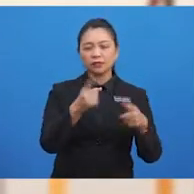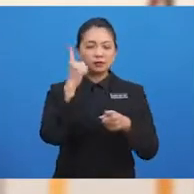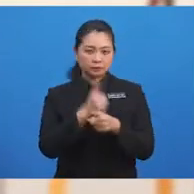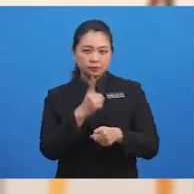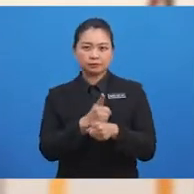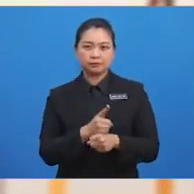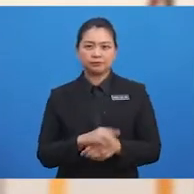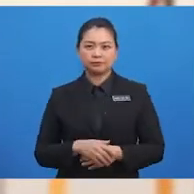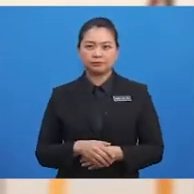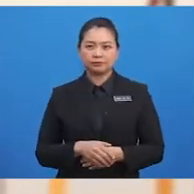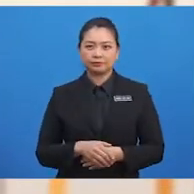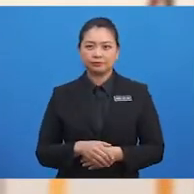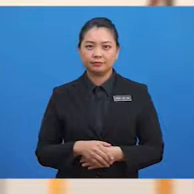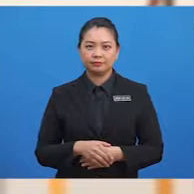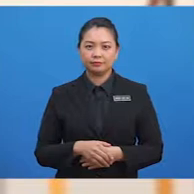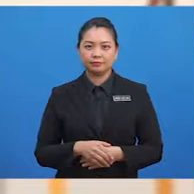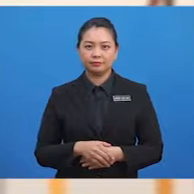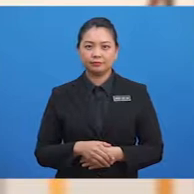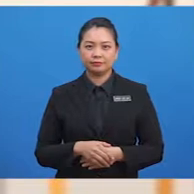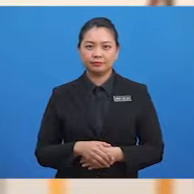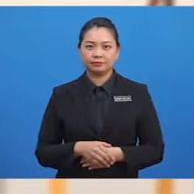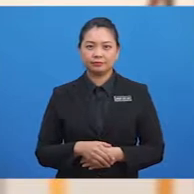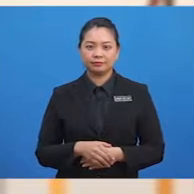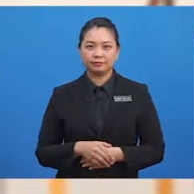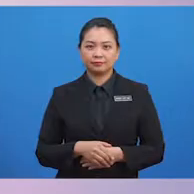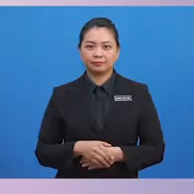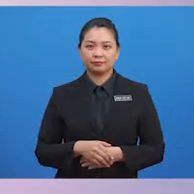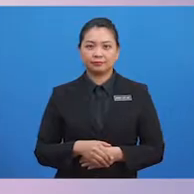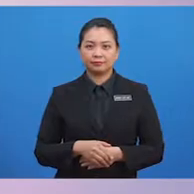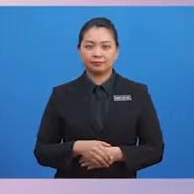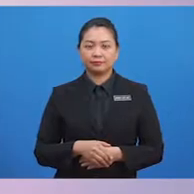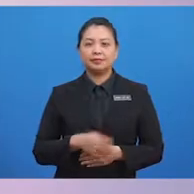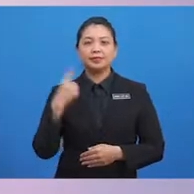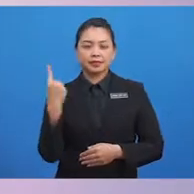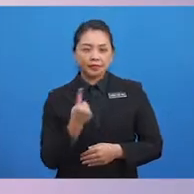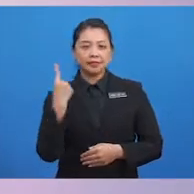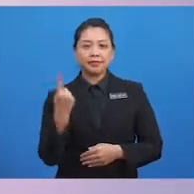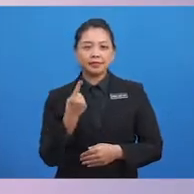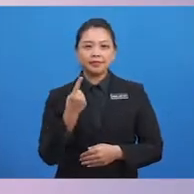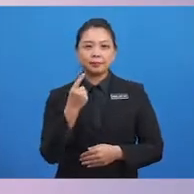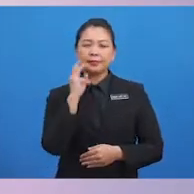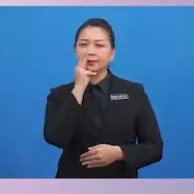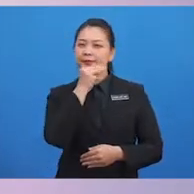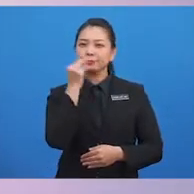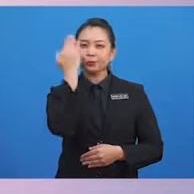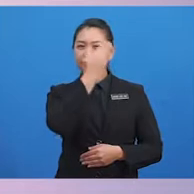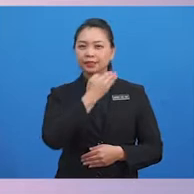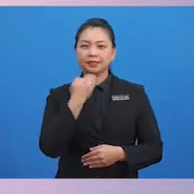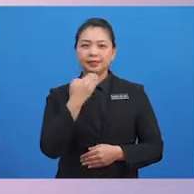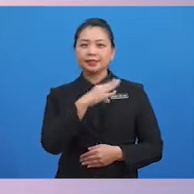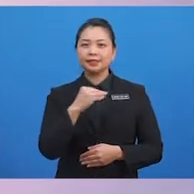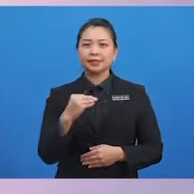Betul! Cara seterusnya adalah sentiasa bermanis muka